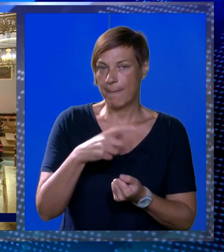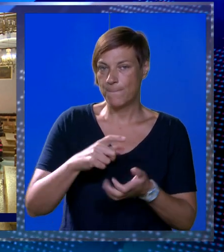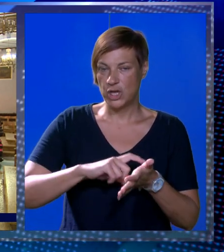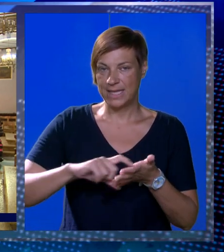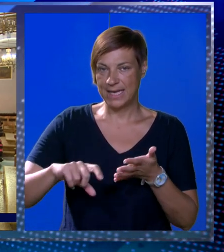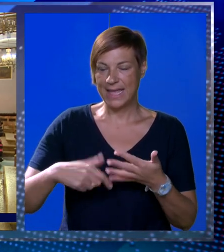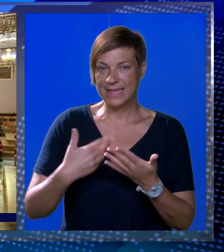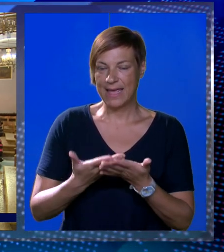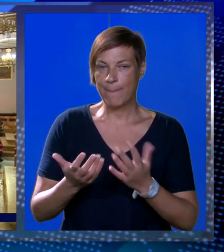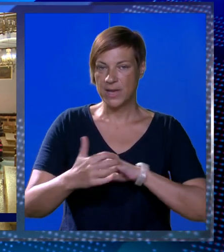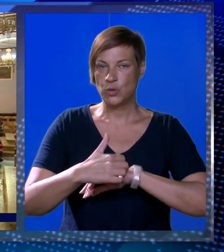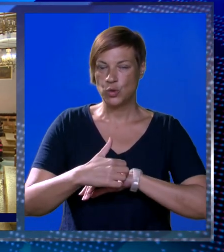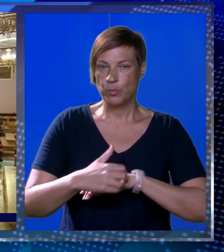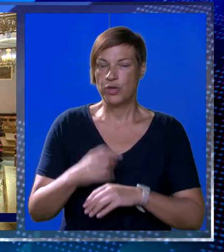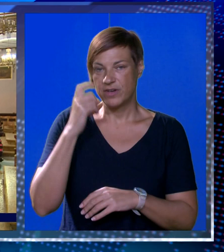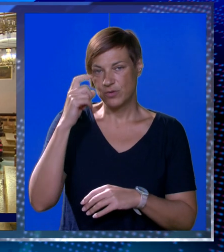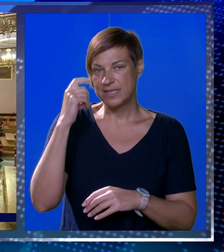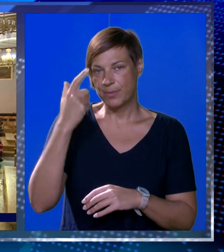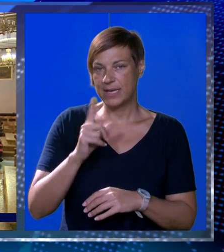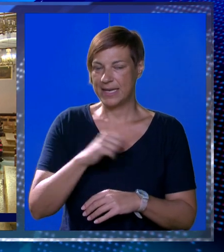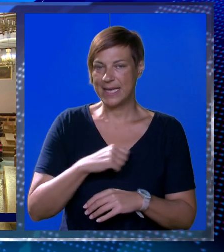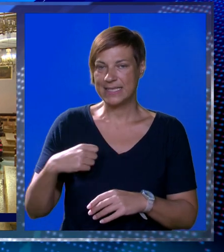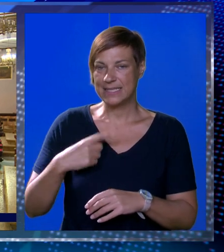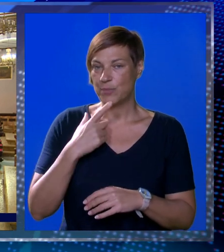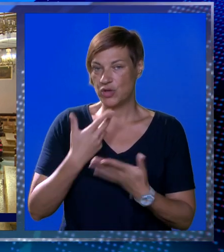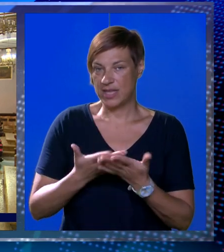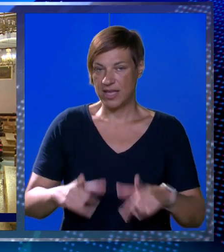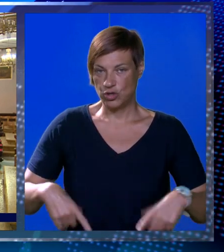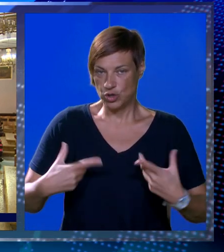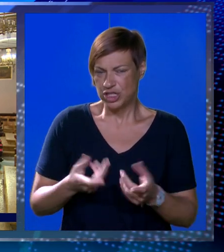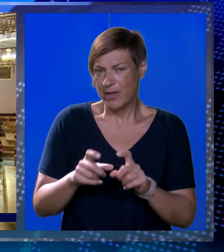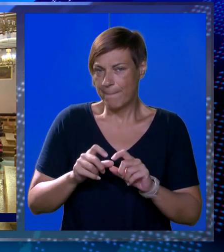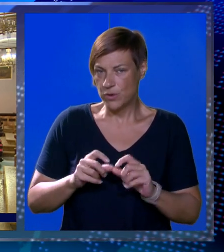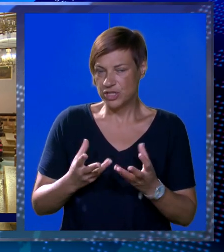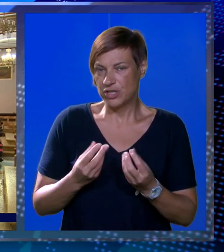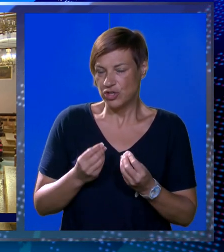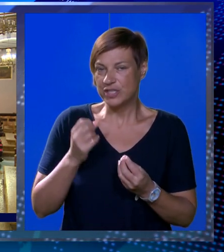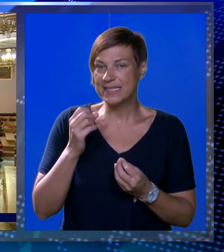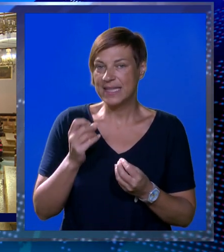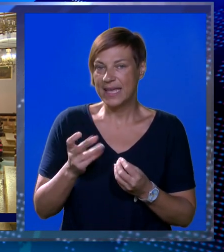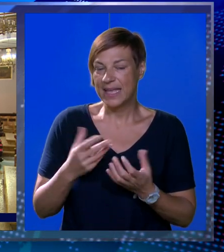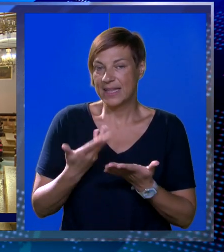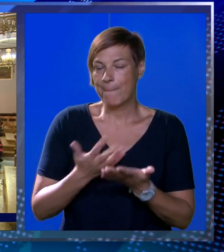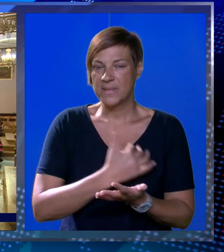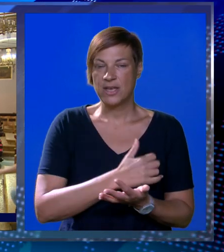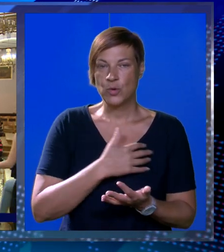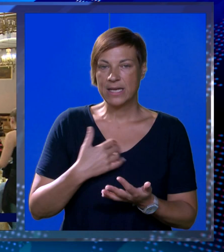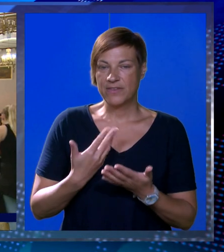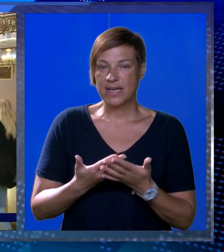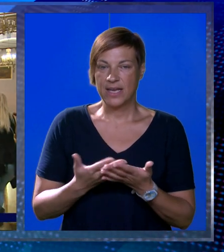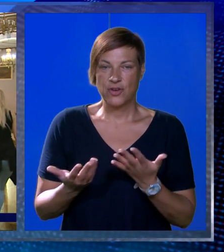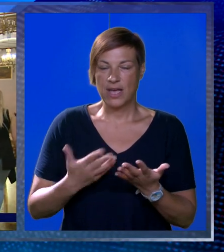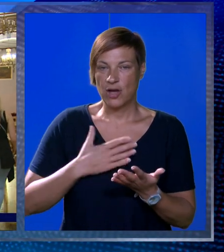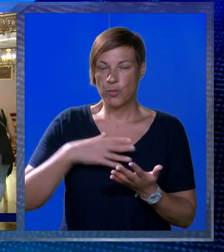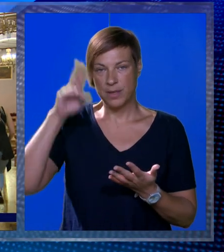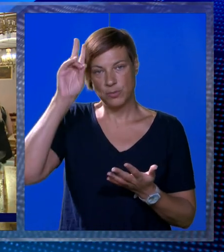pojedine teme i ovdje za Dubrovniku razmatrati ne samo one koji tako žive povučeno ali koji su dosta rijetki bar u Hrvatskoj nego